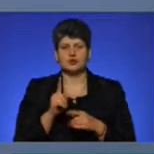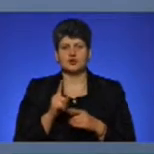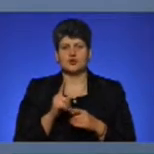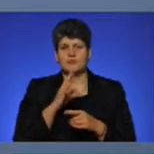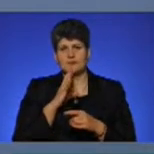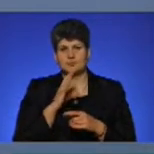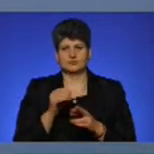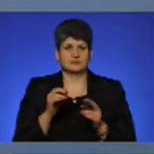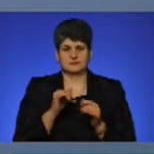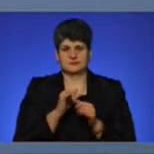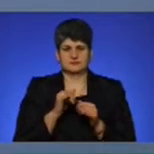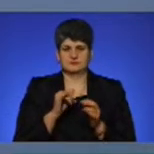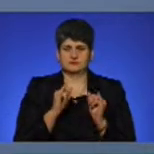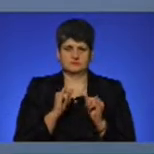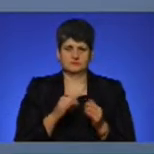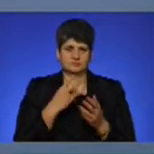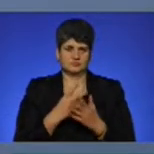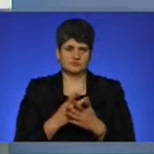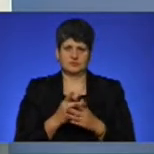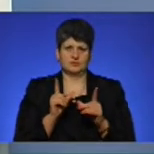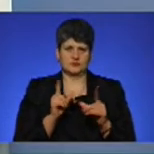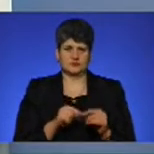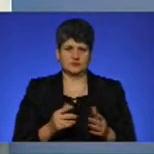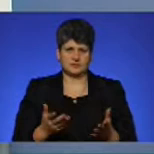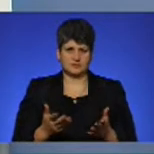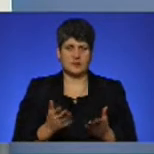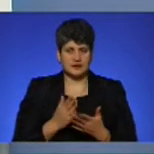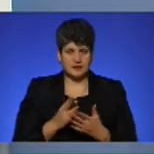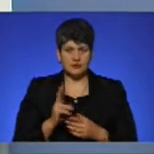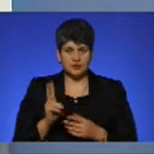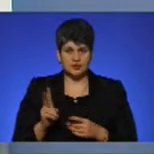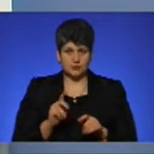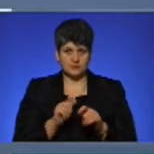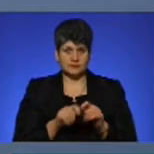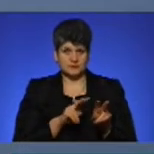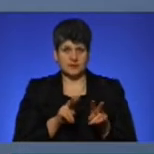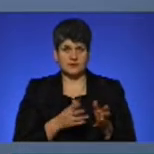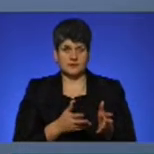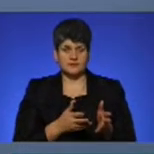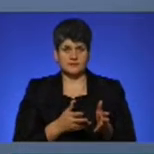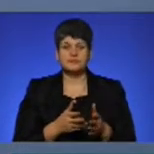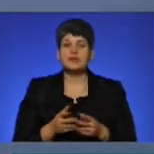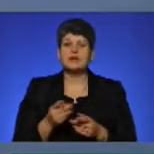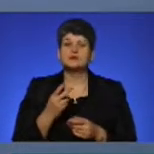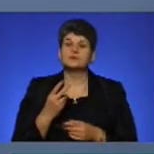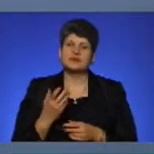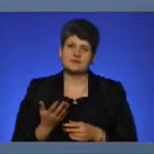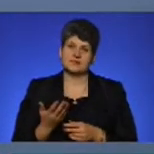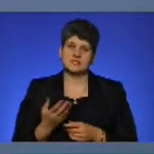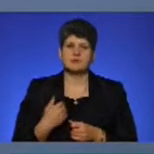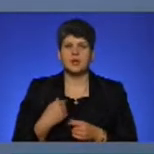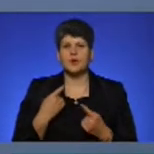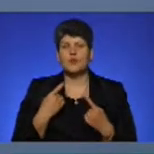непридатна для того, щоб в ній їздили тернополяни. Чи є якийсь орган, який за цим дивиться? Ну, дивіться, знову ж таки, ми